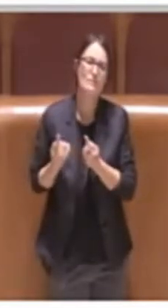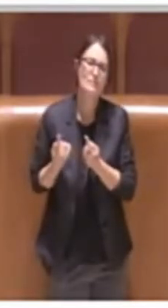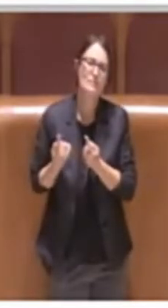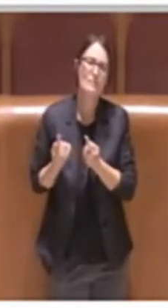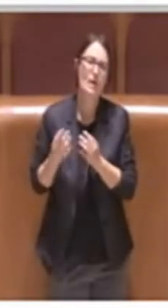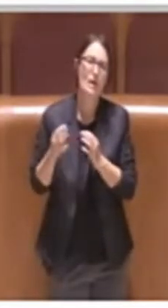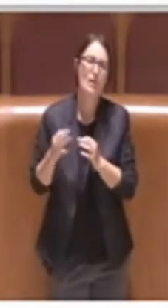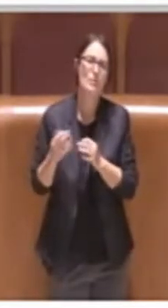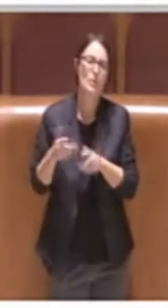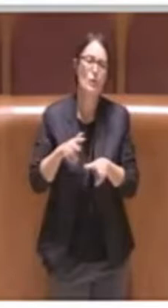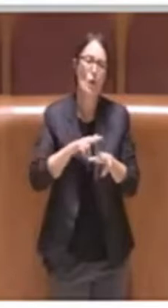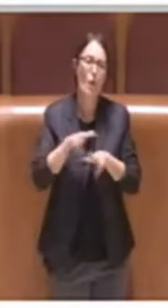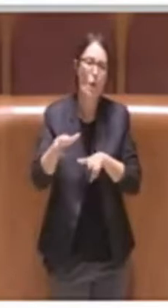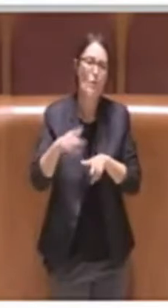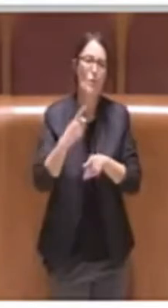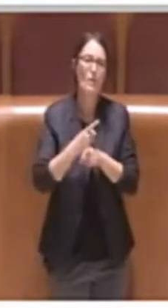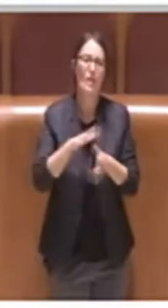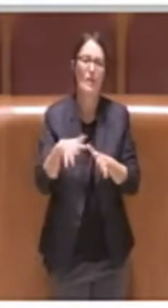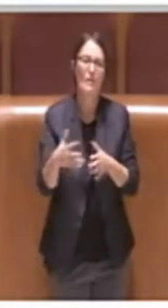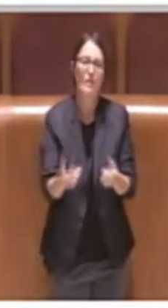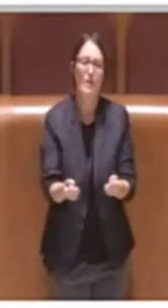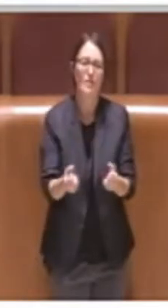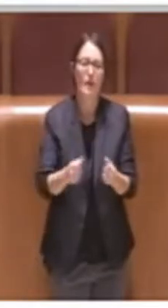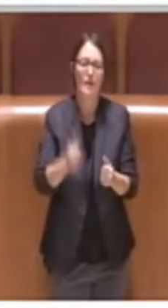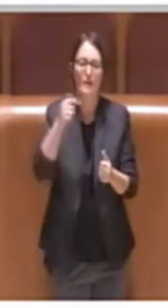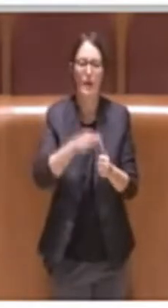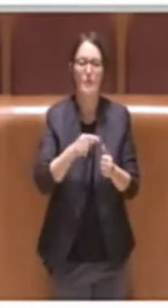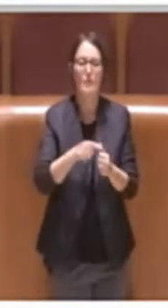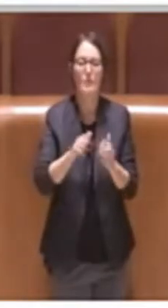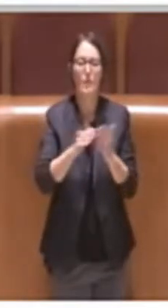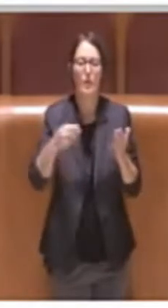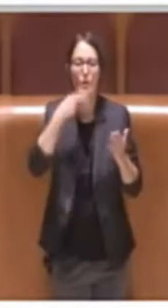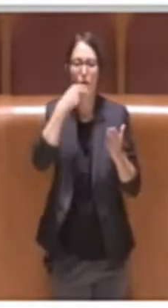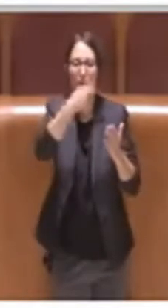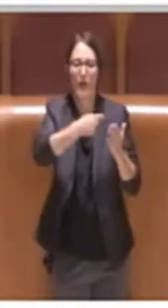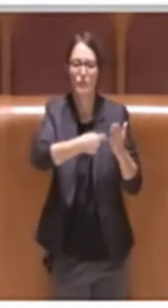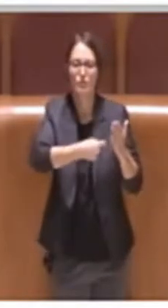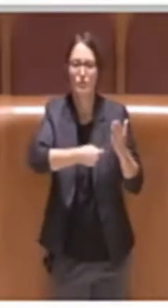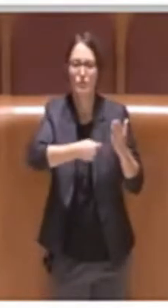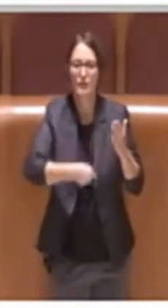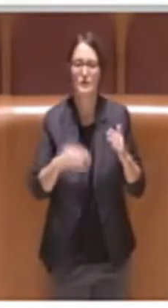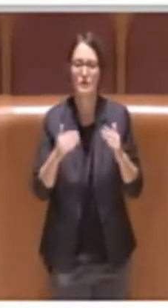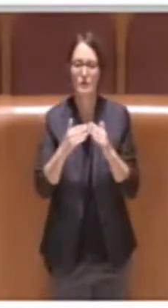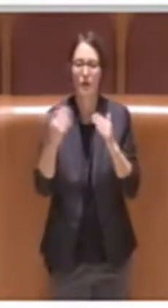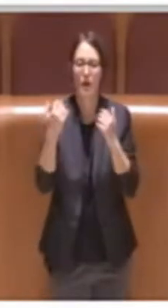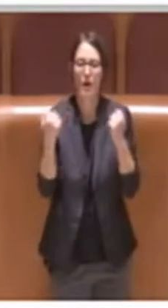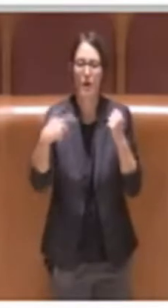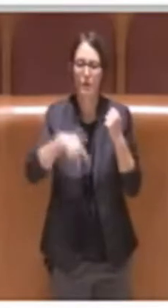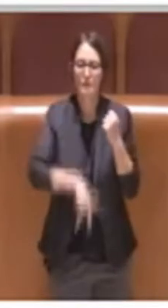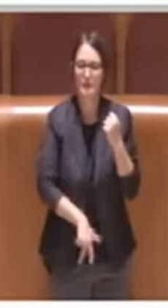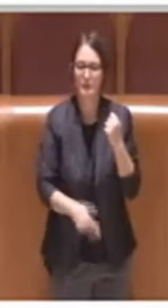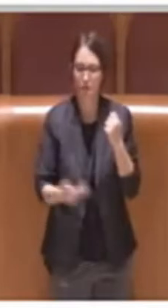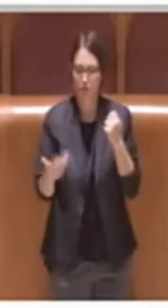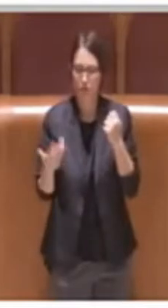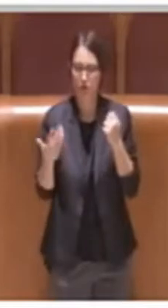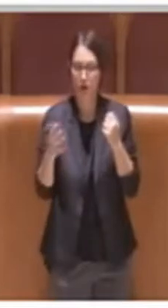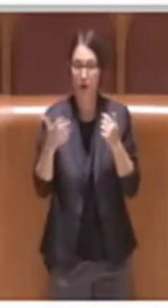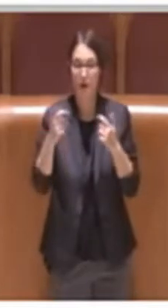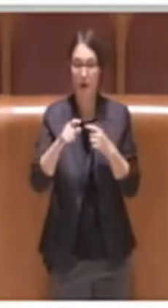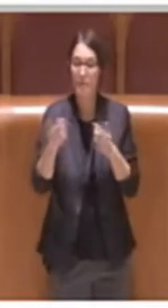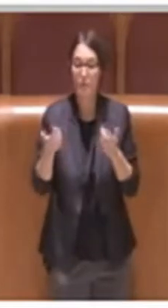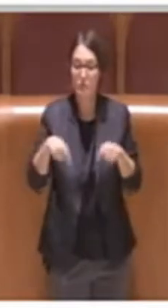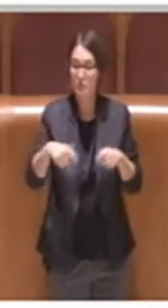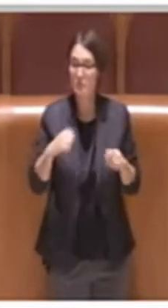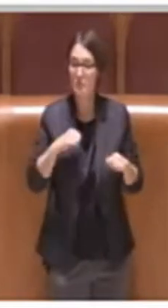innanzitutto si doti di un registro dell'housing sociale perché ad oggi l'amministrazione devo dire che non ha